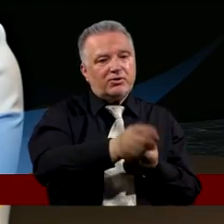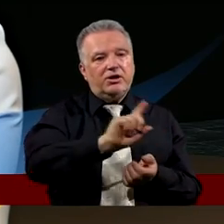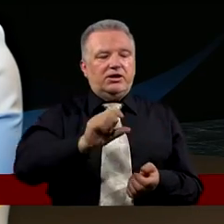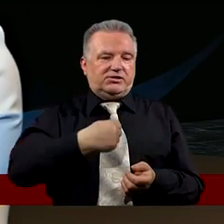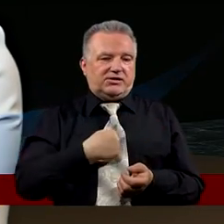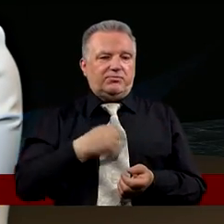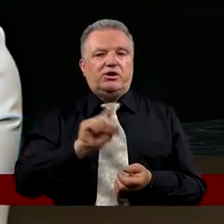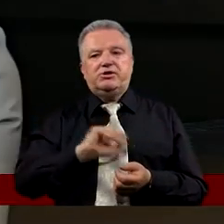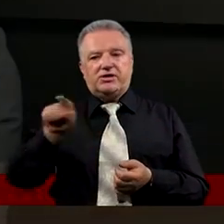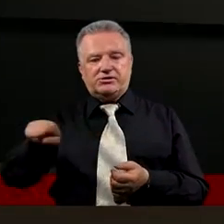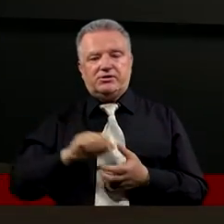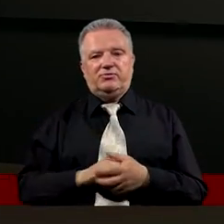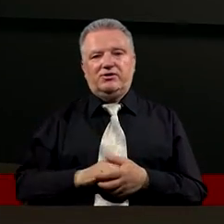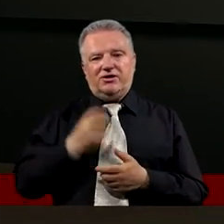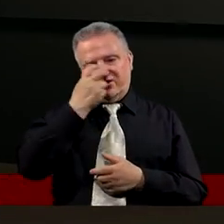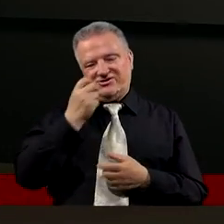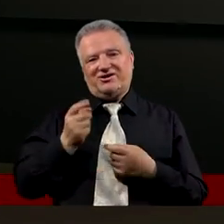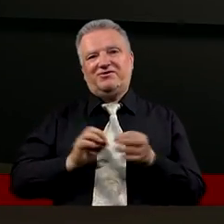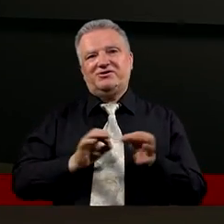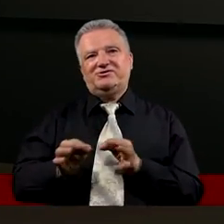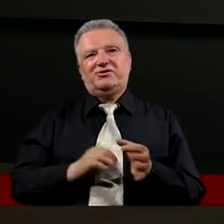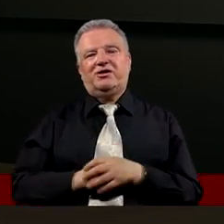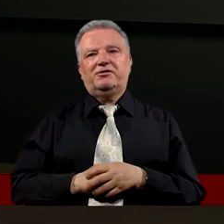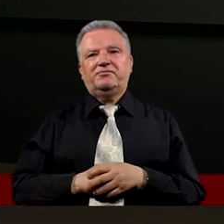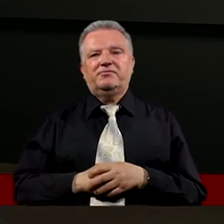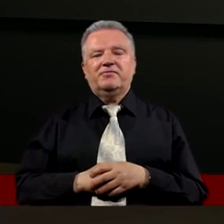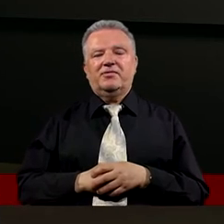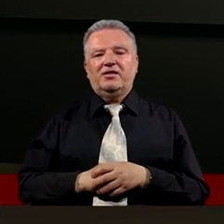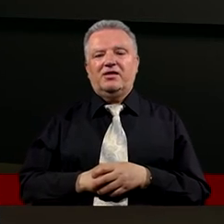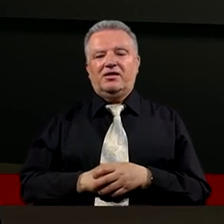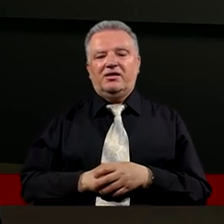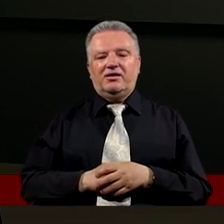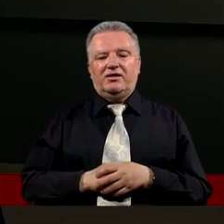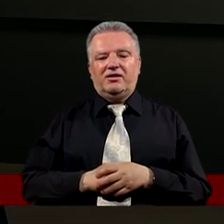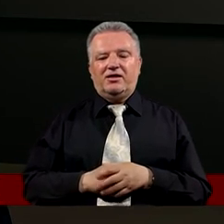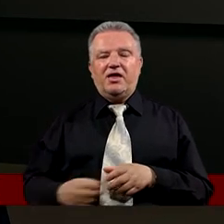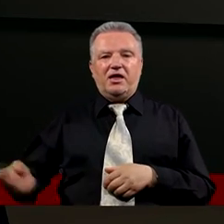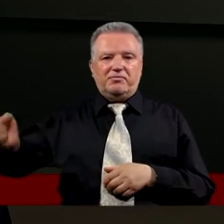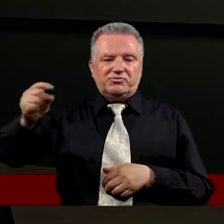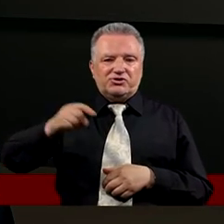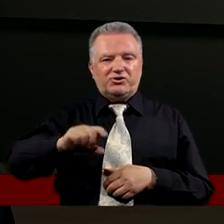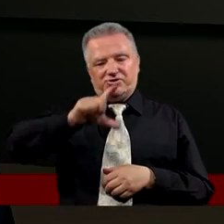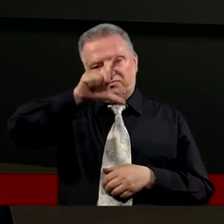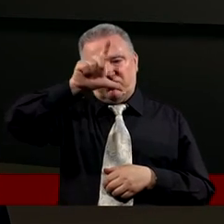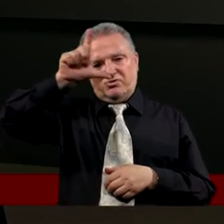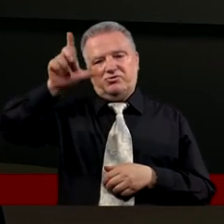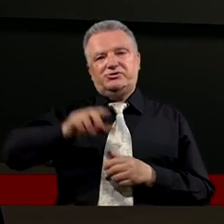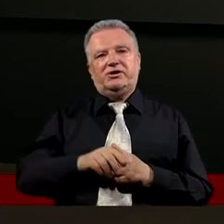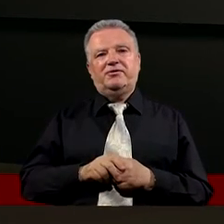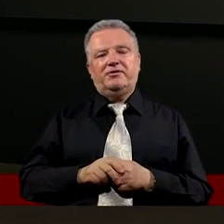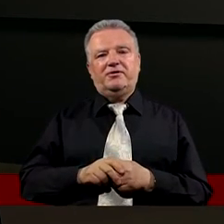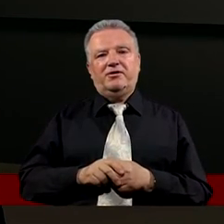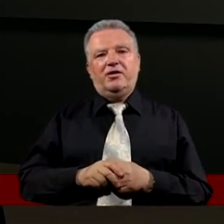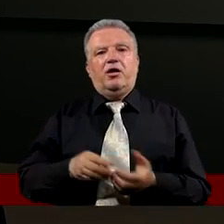I za siebie Dziękuję Bardzo ciekawa historia Przychodzą Pewni ludzie